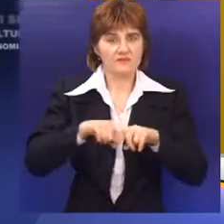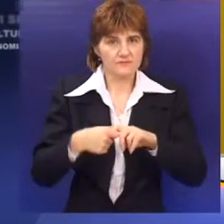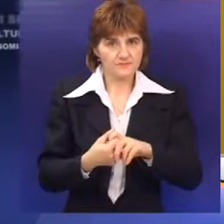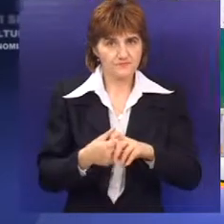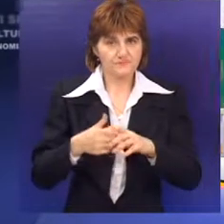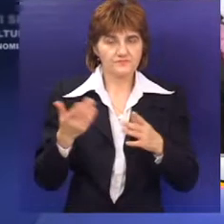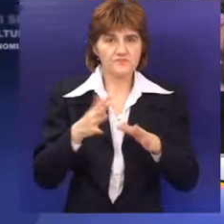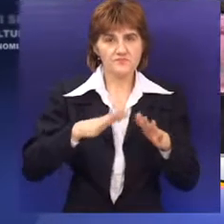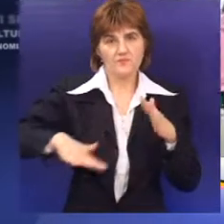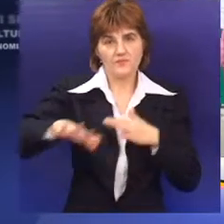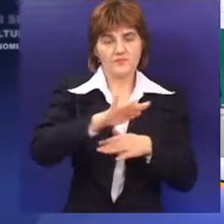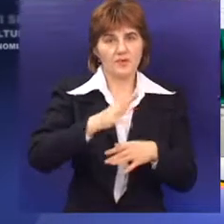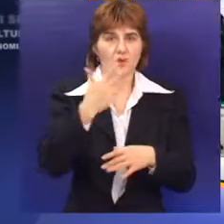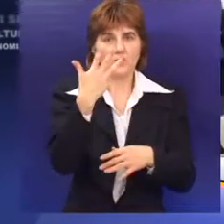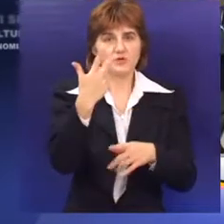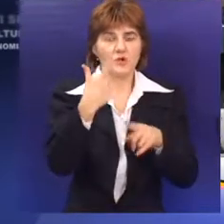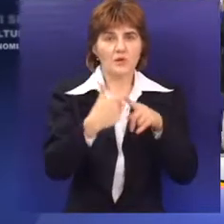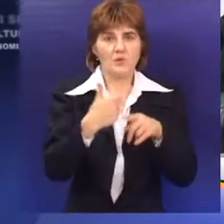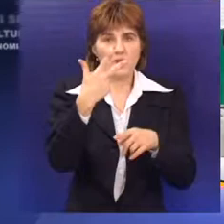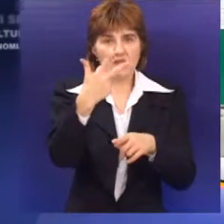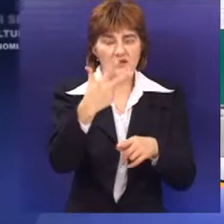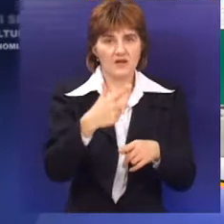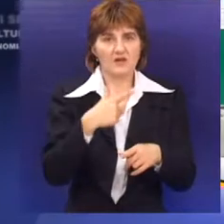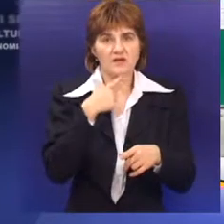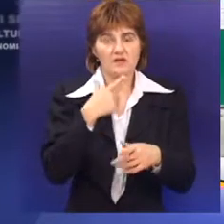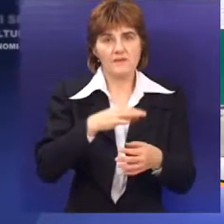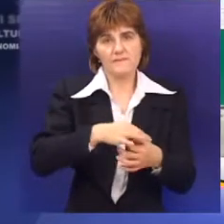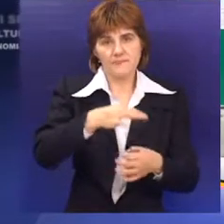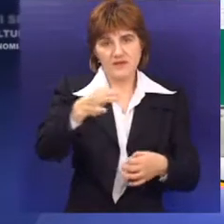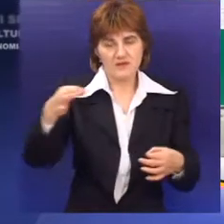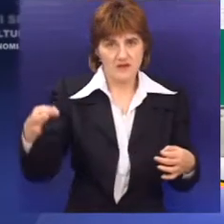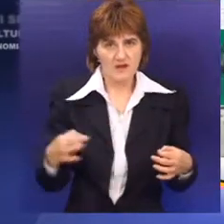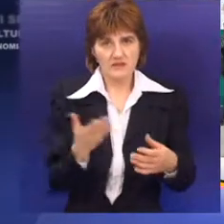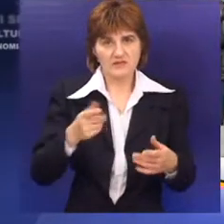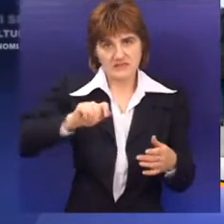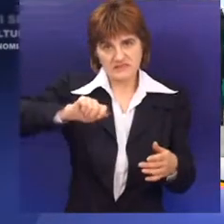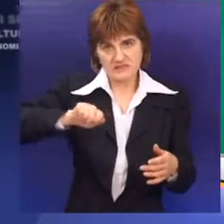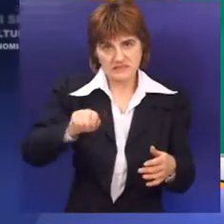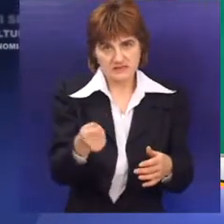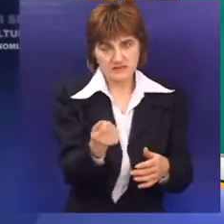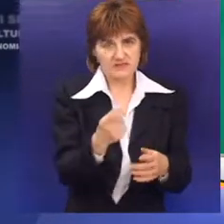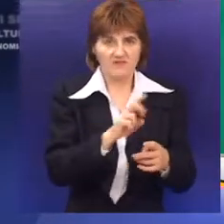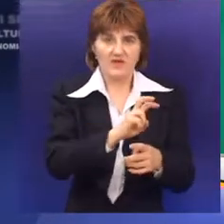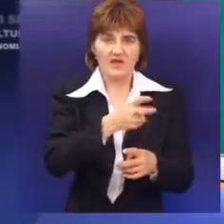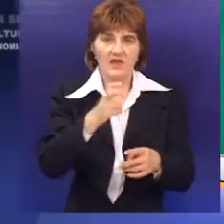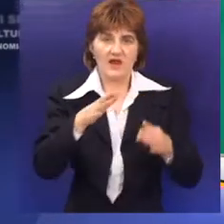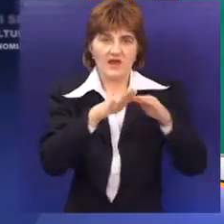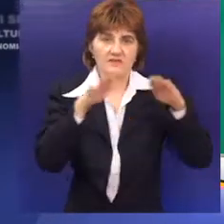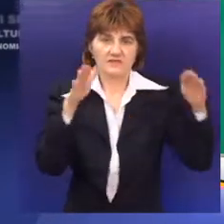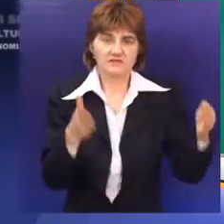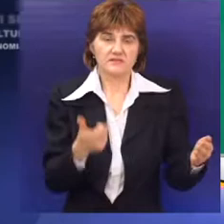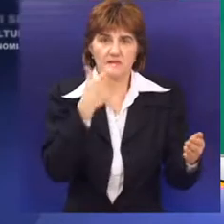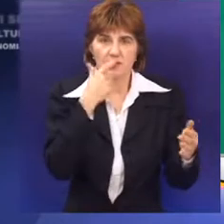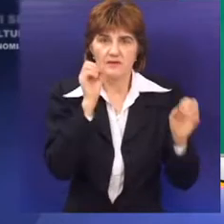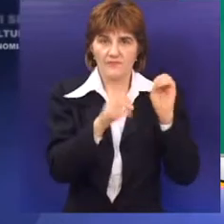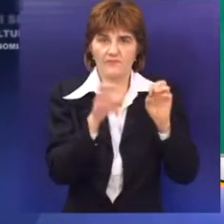površine 4 puta 3,5 metara sa vratima na zaključavanje unutar kojih će se nalaziti raznobojni kontejneri